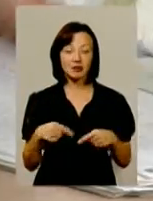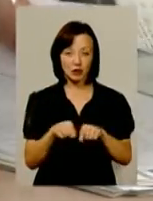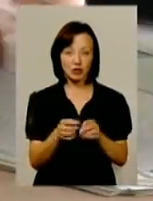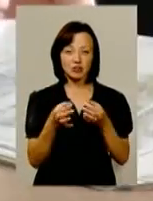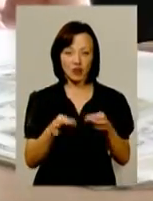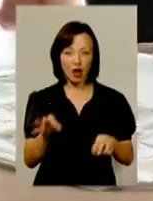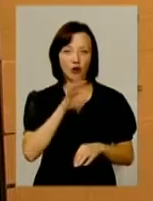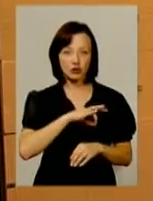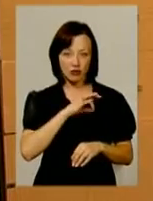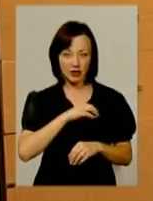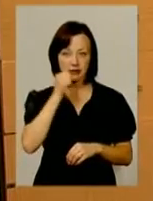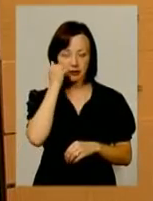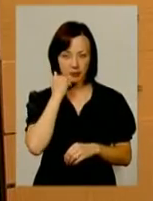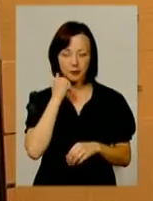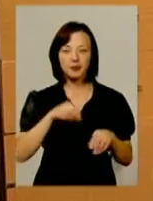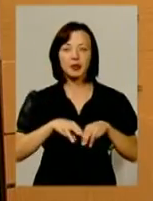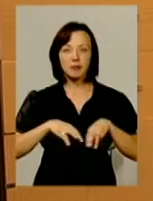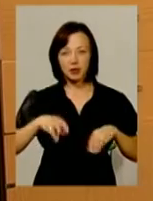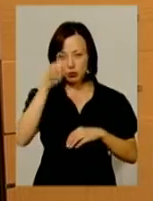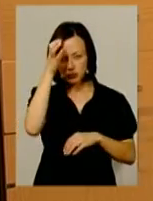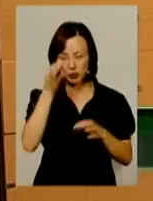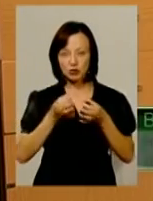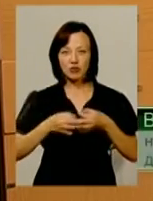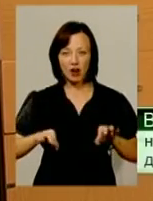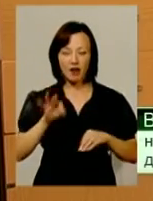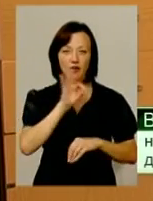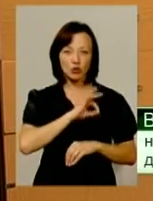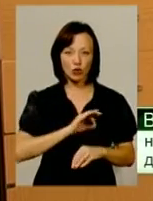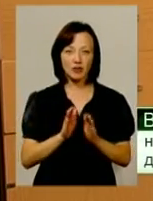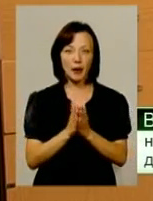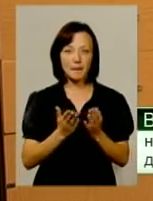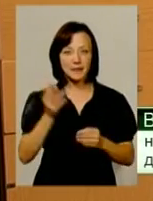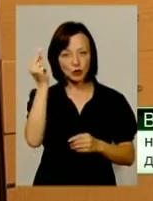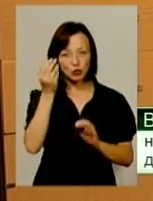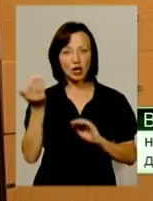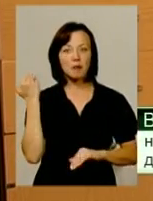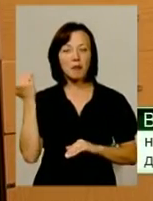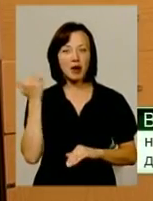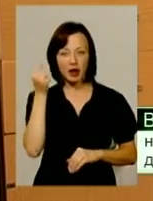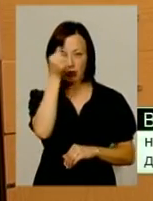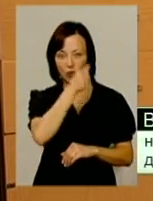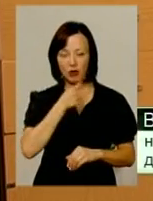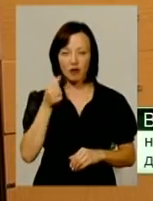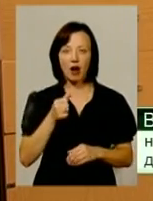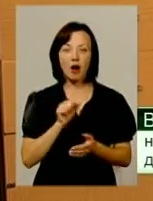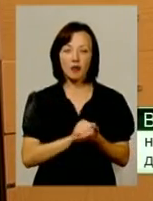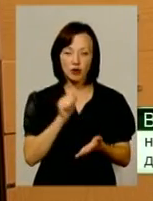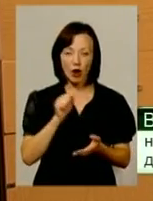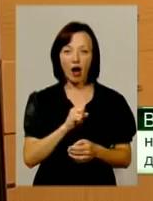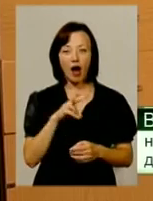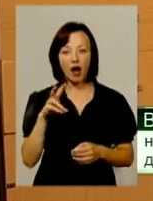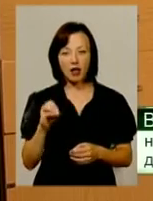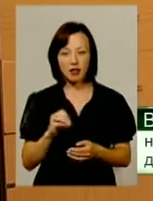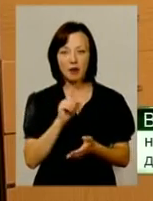користуватися старими. Дозволяється використовувати підручники попередніх років, які були відрукувані, але обов'язково мають